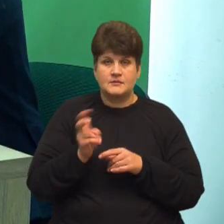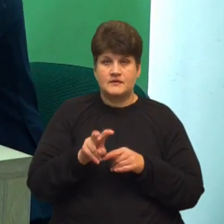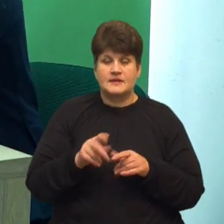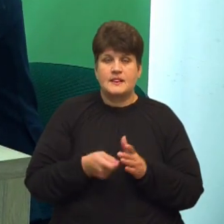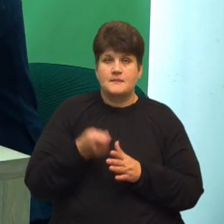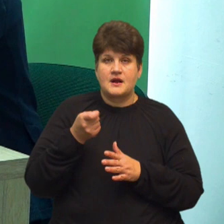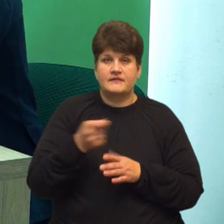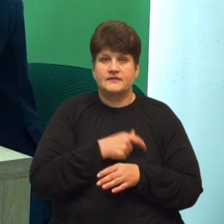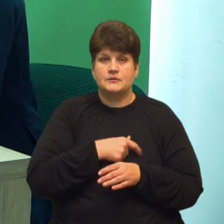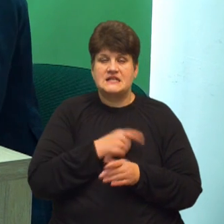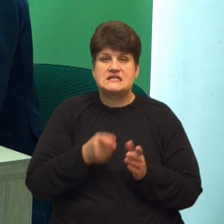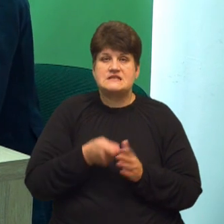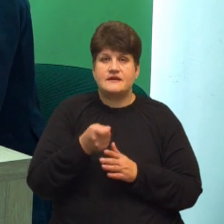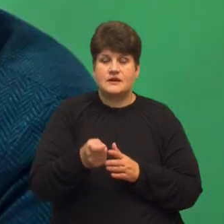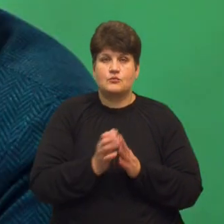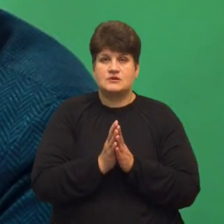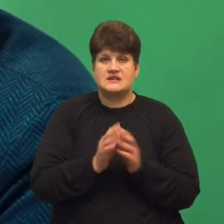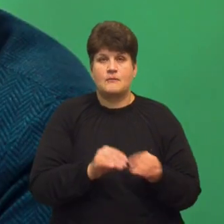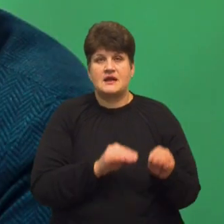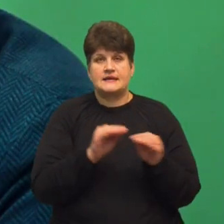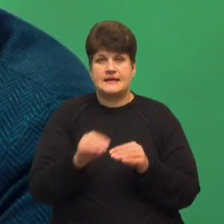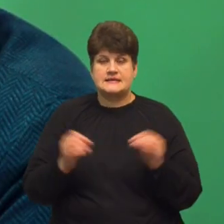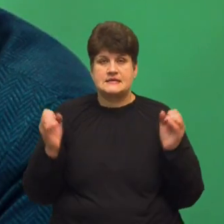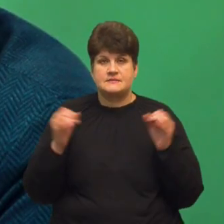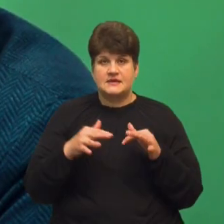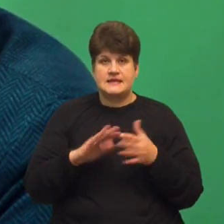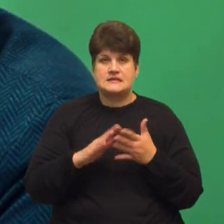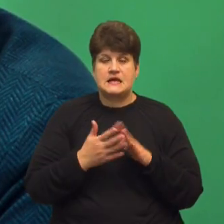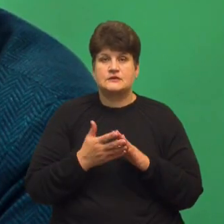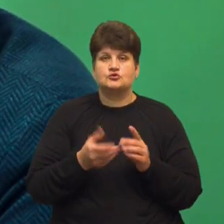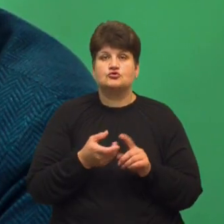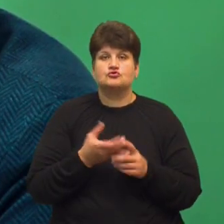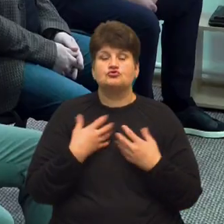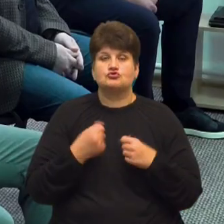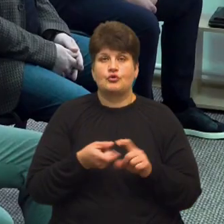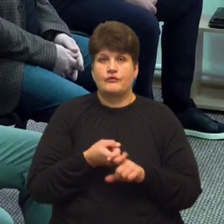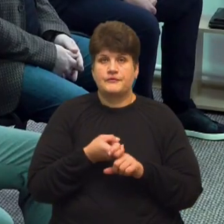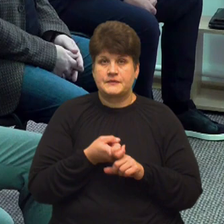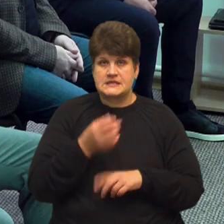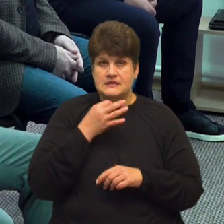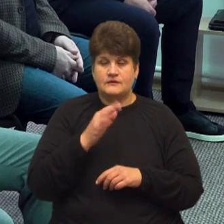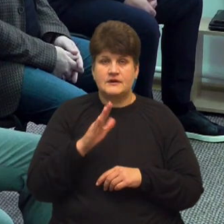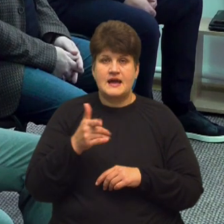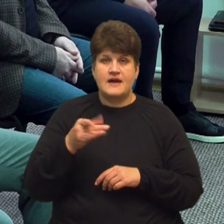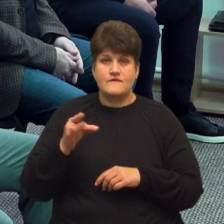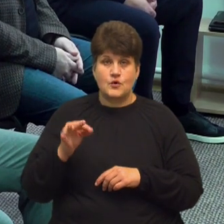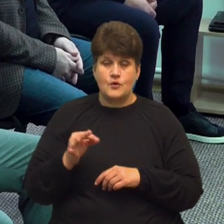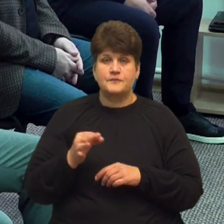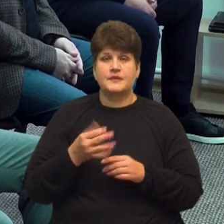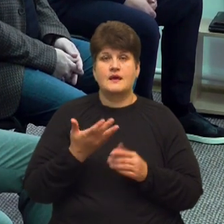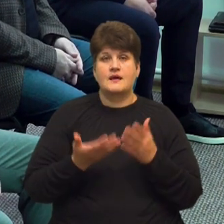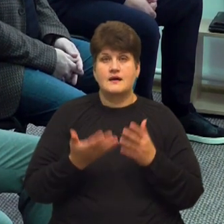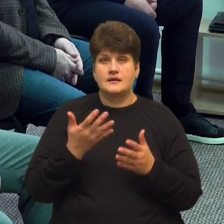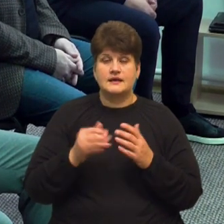звернення, у якому просив перенести зібрання через стан його здоров'я, повідомив Володимир Гевко. Однак, за його словами,